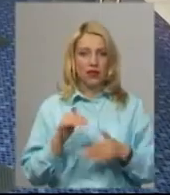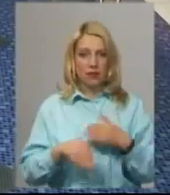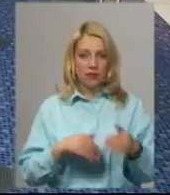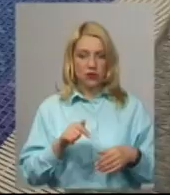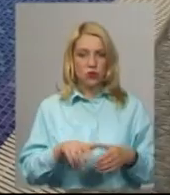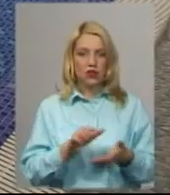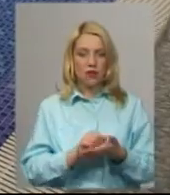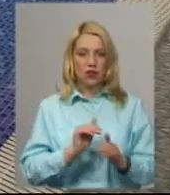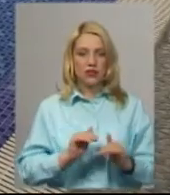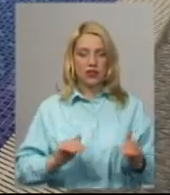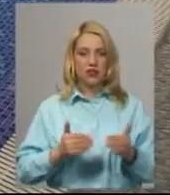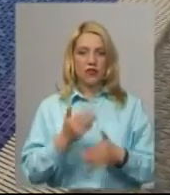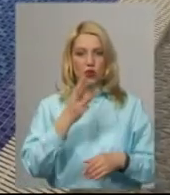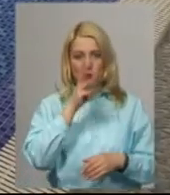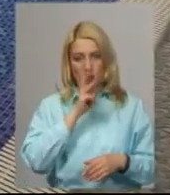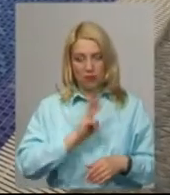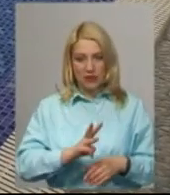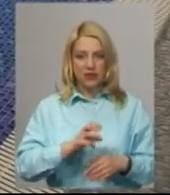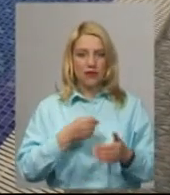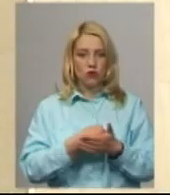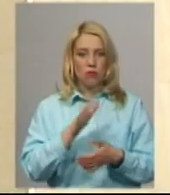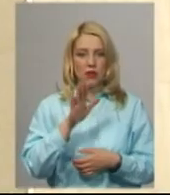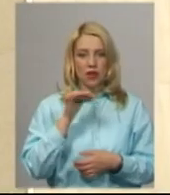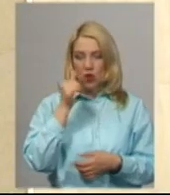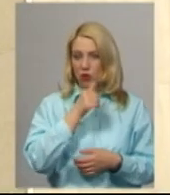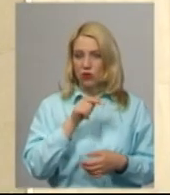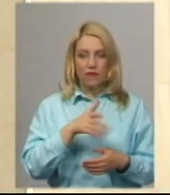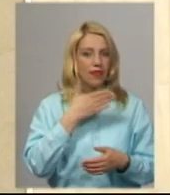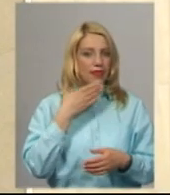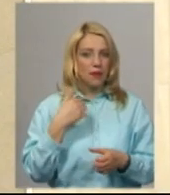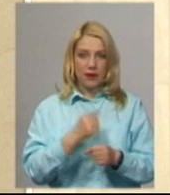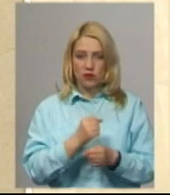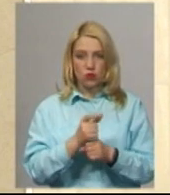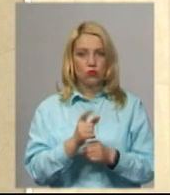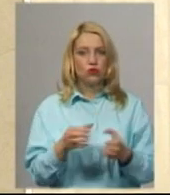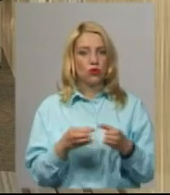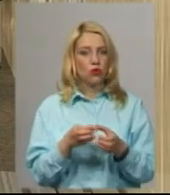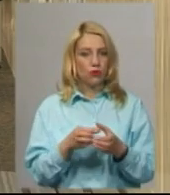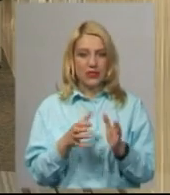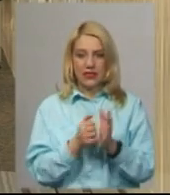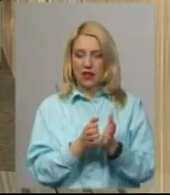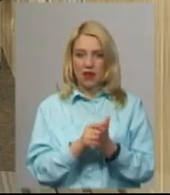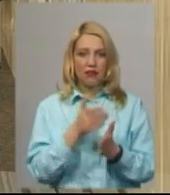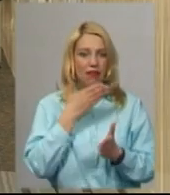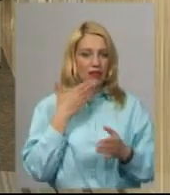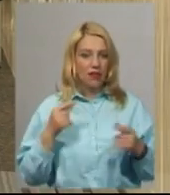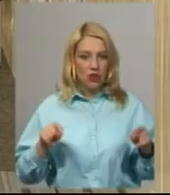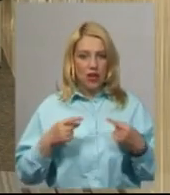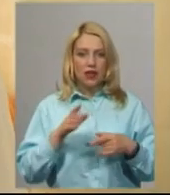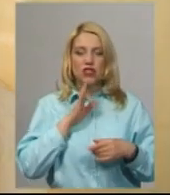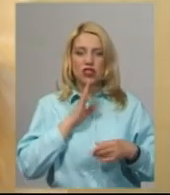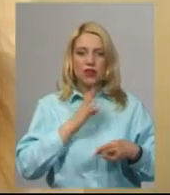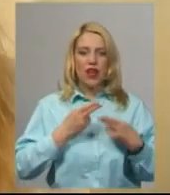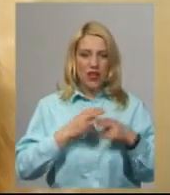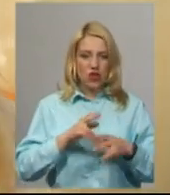займаються діти віком від 3 місяців до 5 років. Наразі він не працює, адже групові заняття тут ще не відновили. Інструкторка сплавання